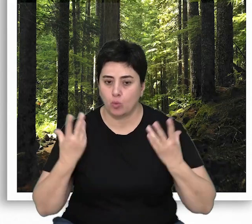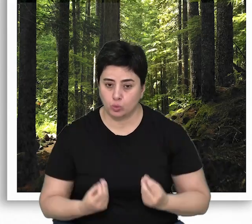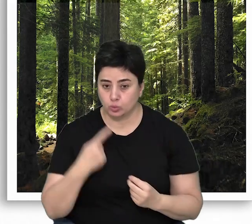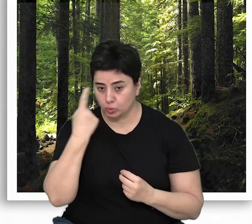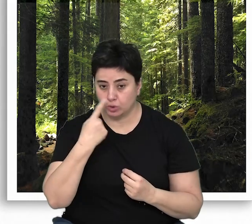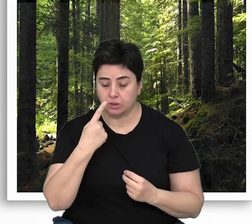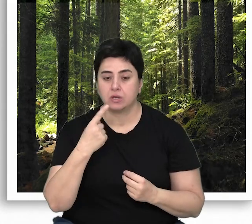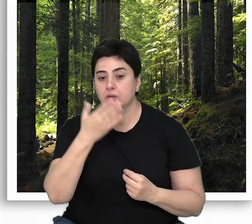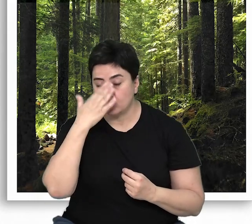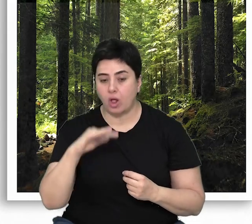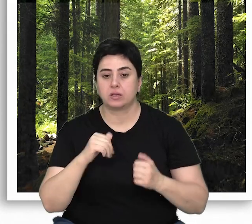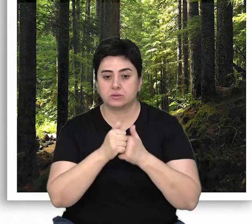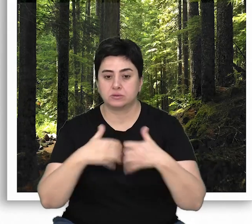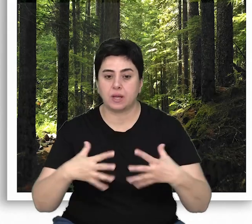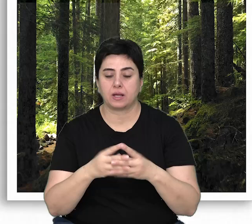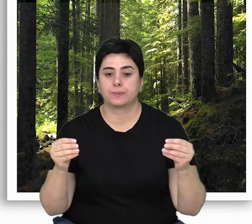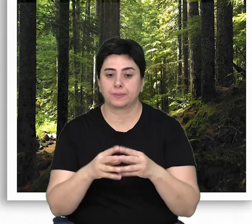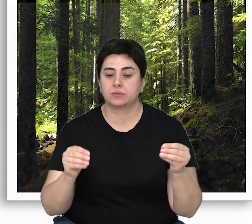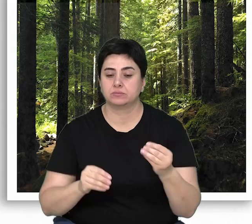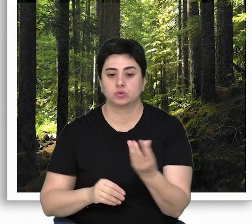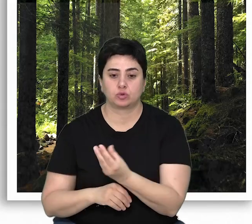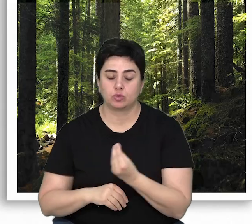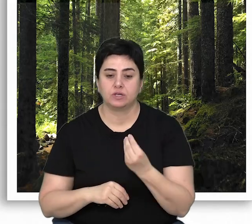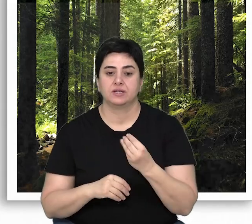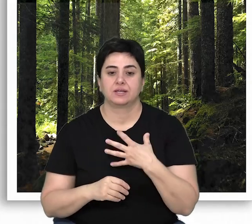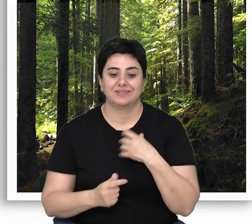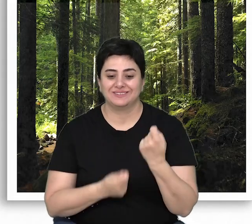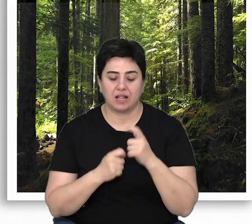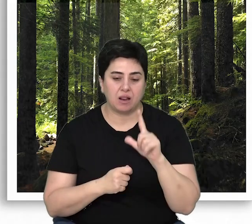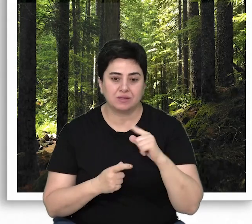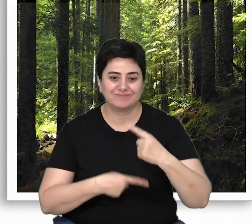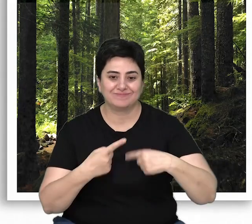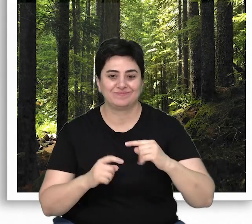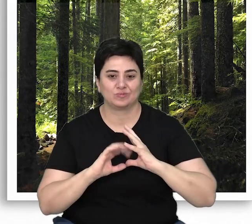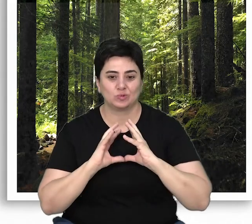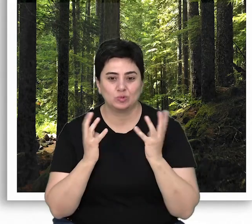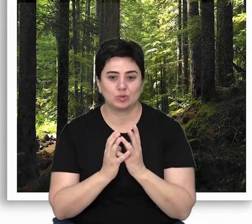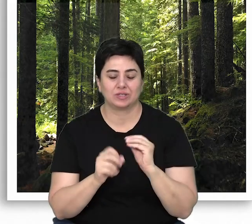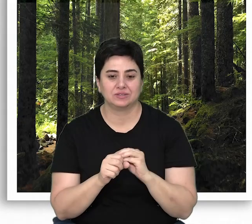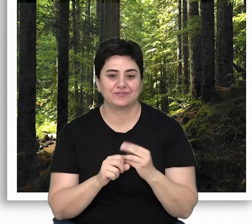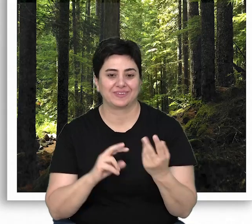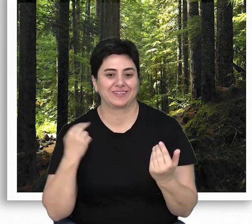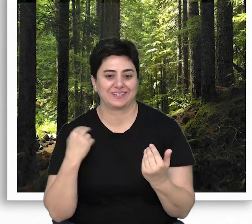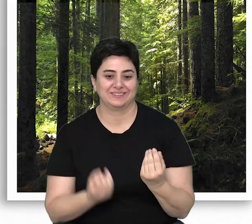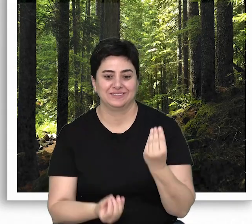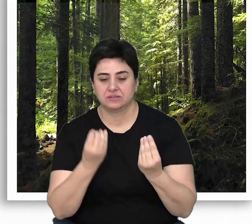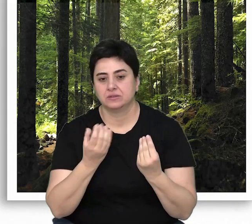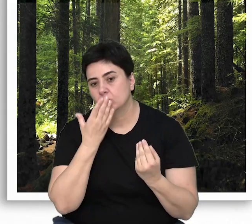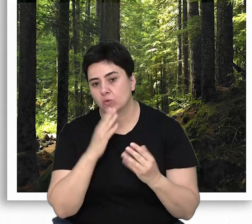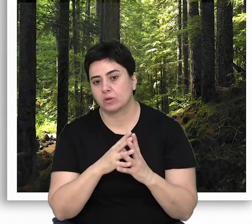yaşanmaktadır ki, doğal sistemlerde kaybolan türlerin işlevlerini yerine getirecek yeni türlerin veya